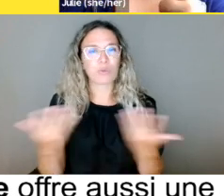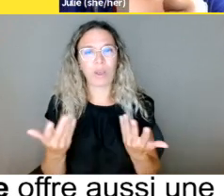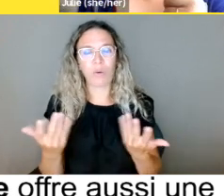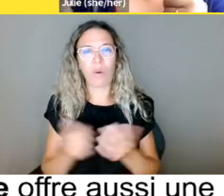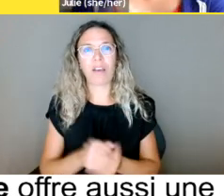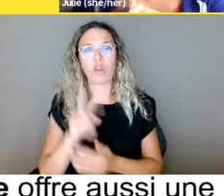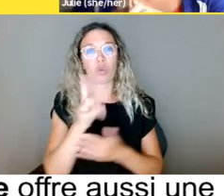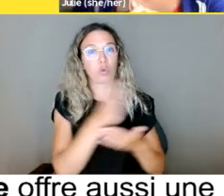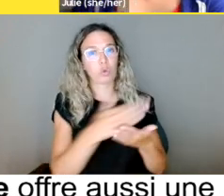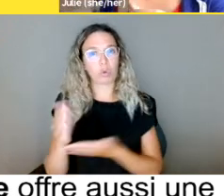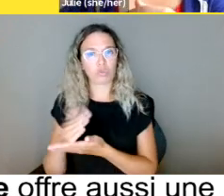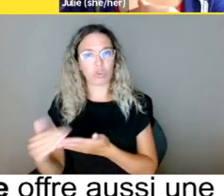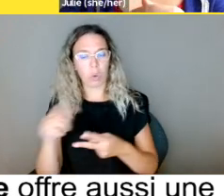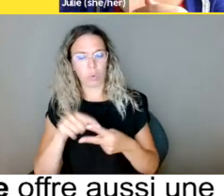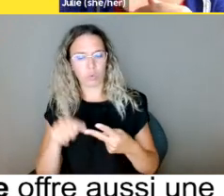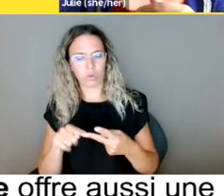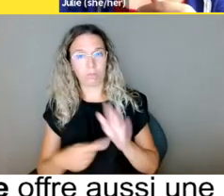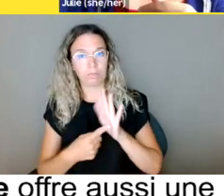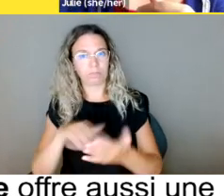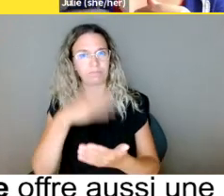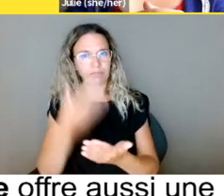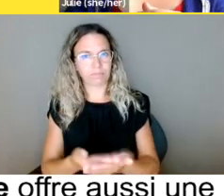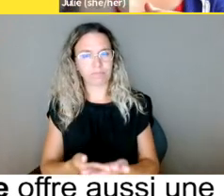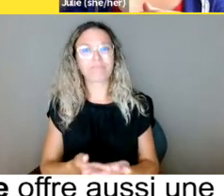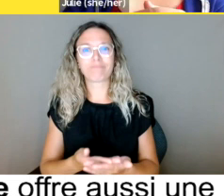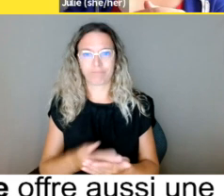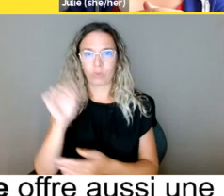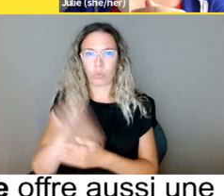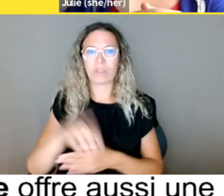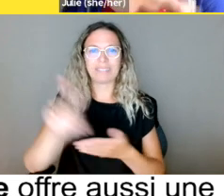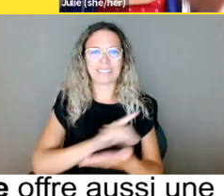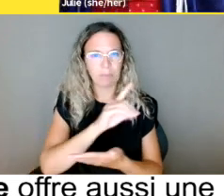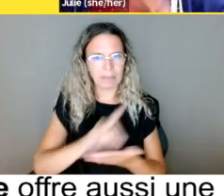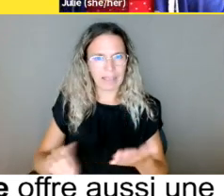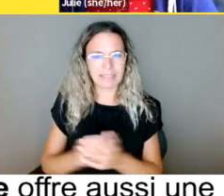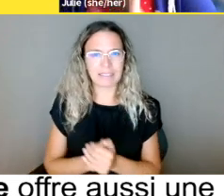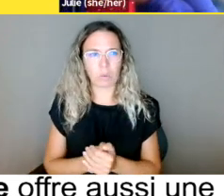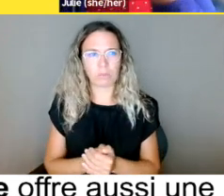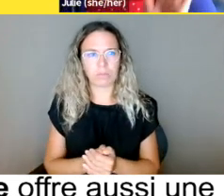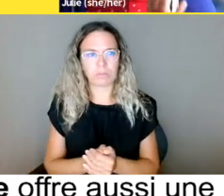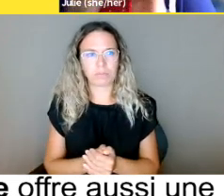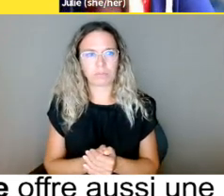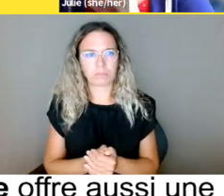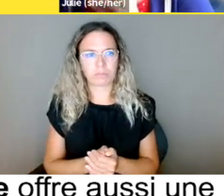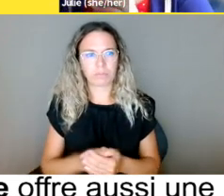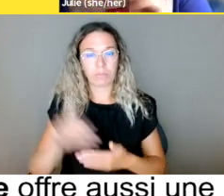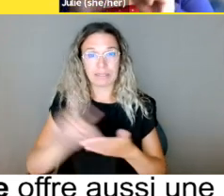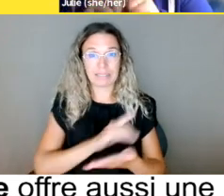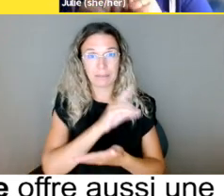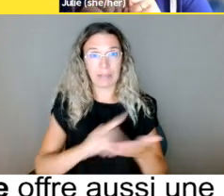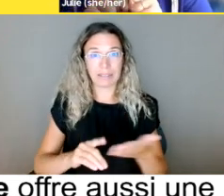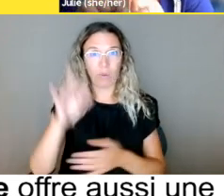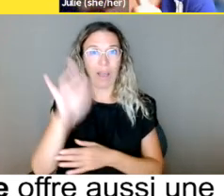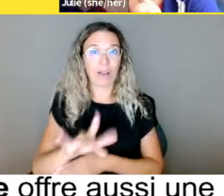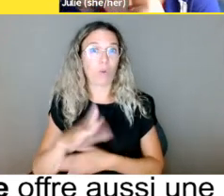pour pouvoir déposer une plainte en utilisant la Charte québécoise, on a besoin de démontrer deux choses. La